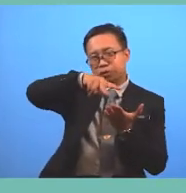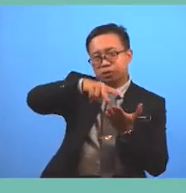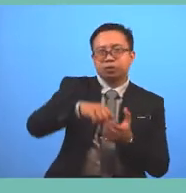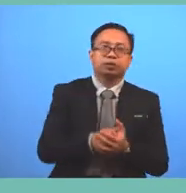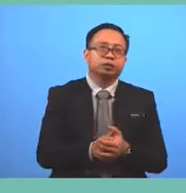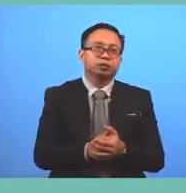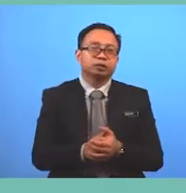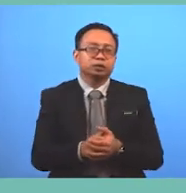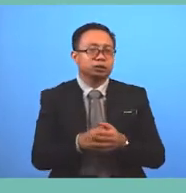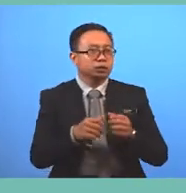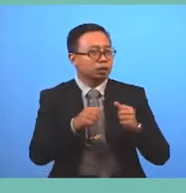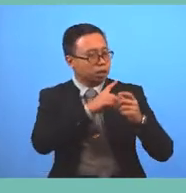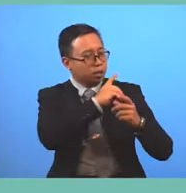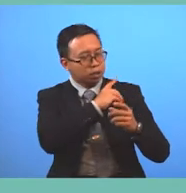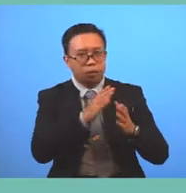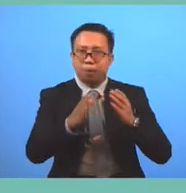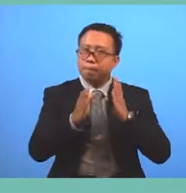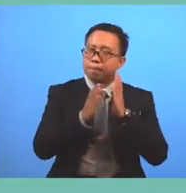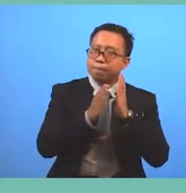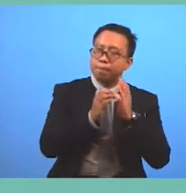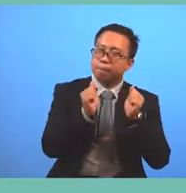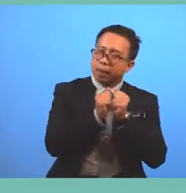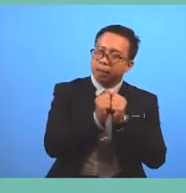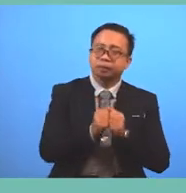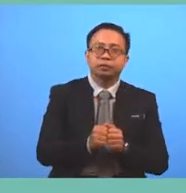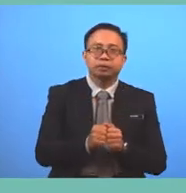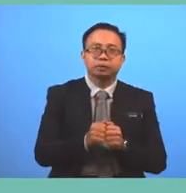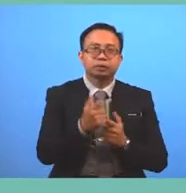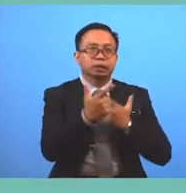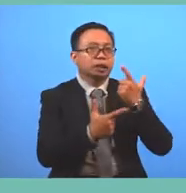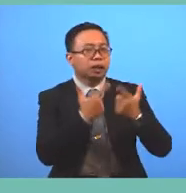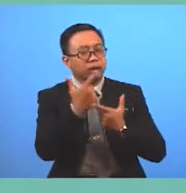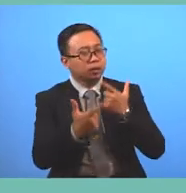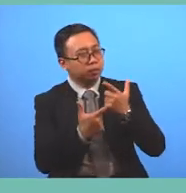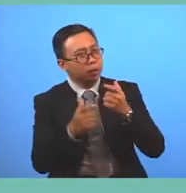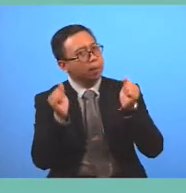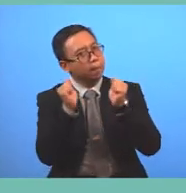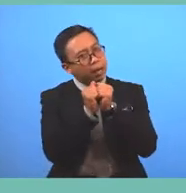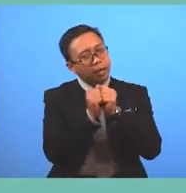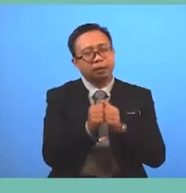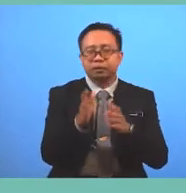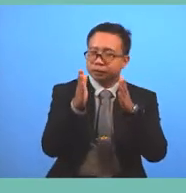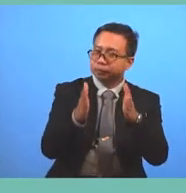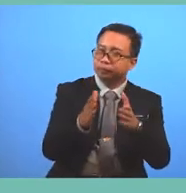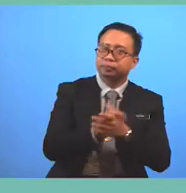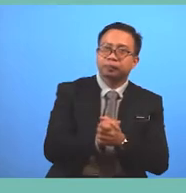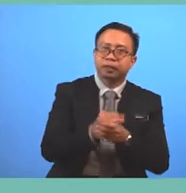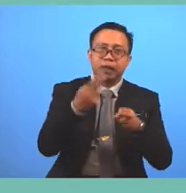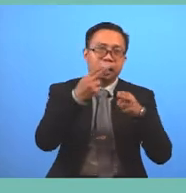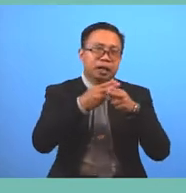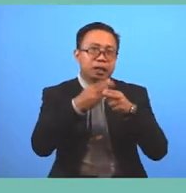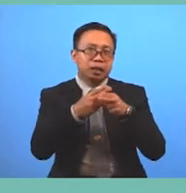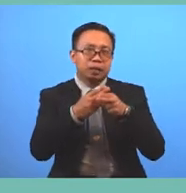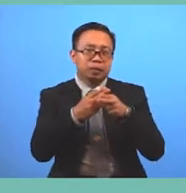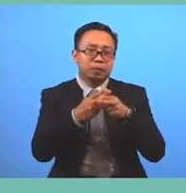film Directed by The leading roles Are played by Name